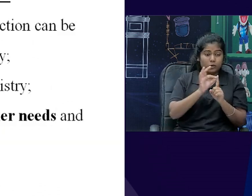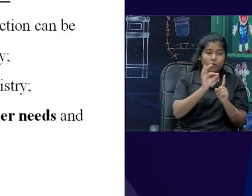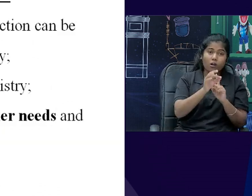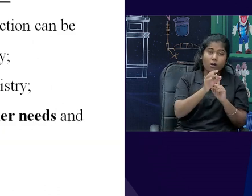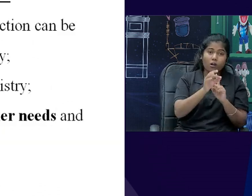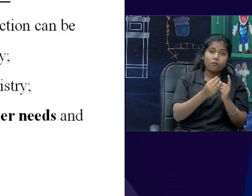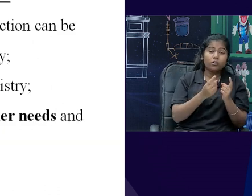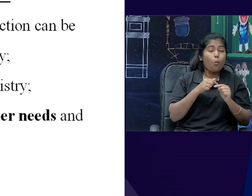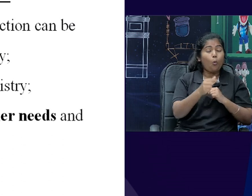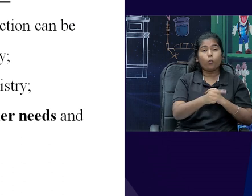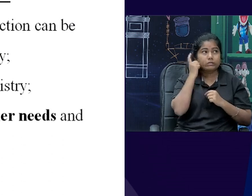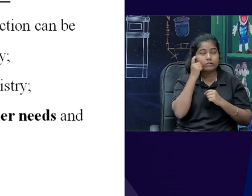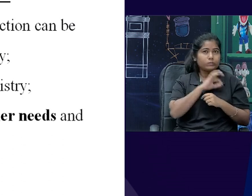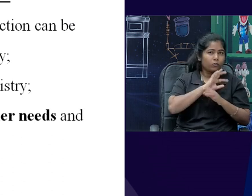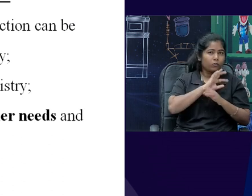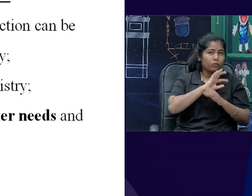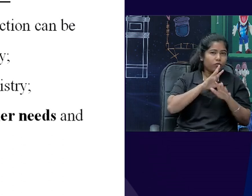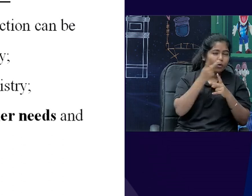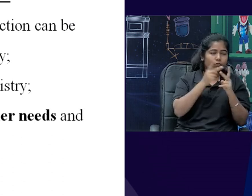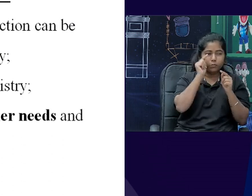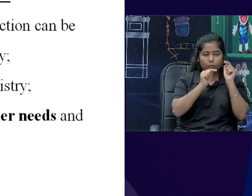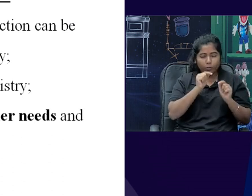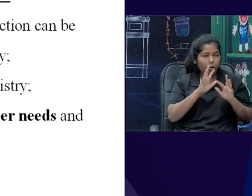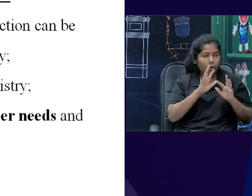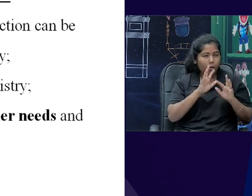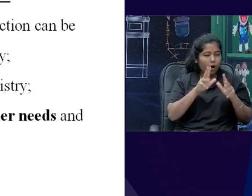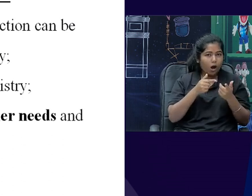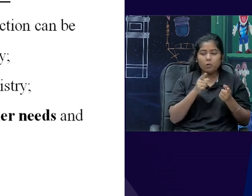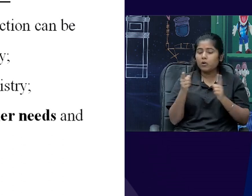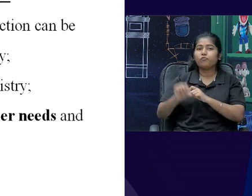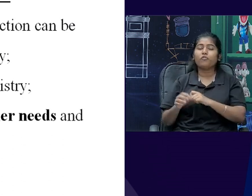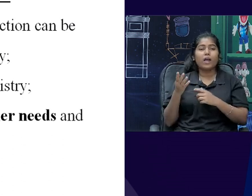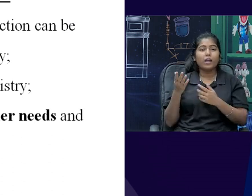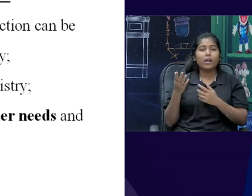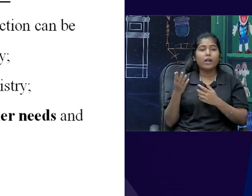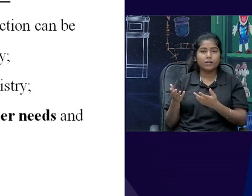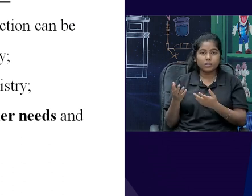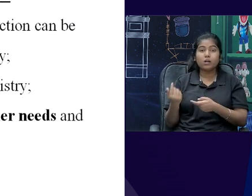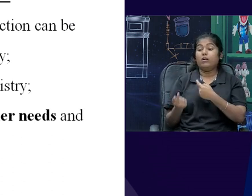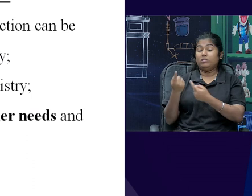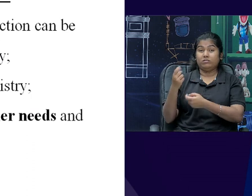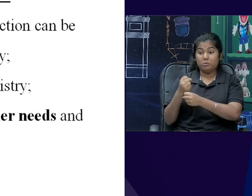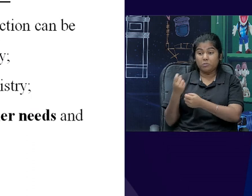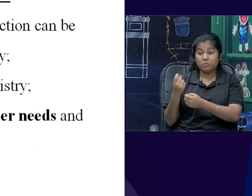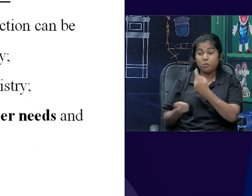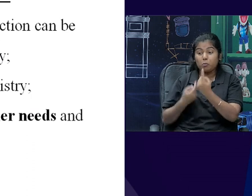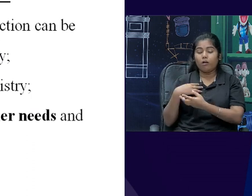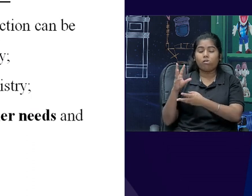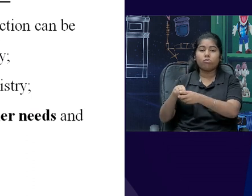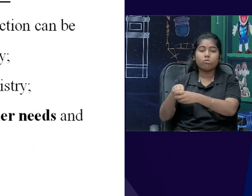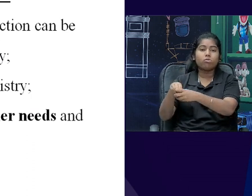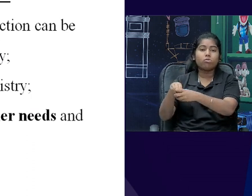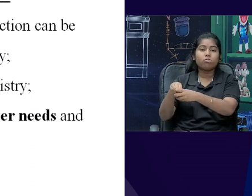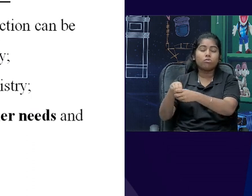possible है, and red tapism, a little bit of political interference, and at times it is said that they are